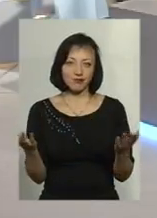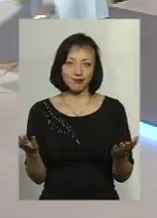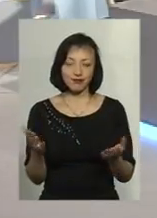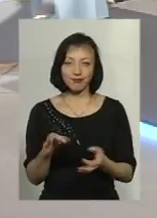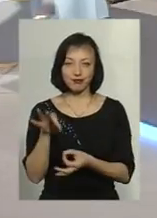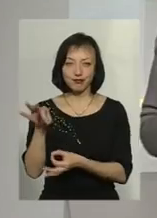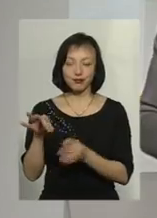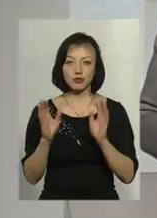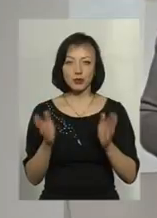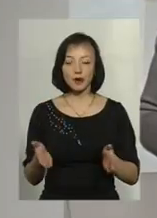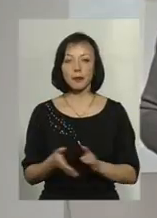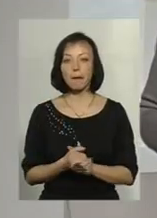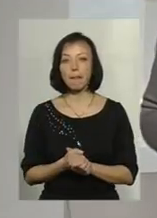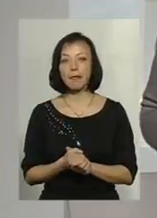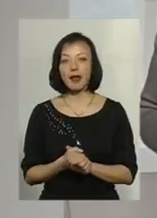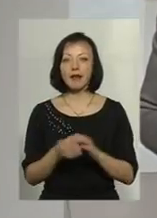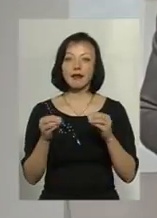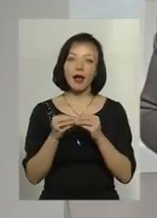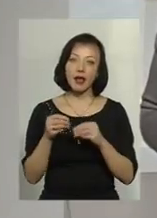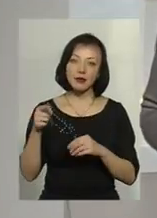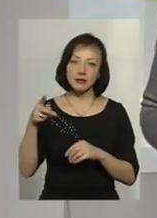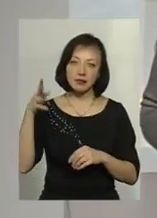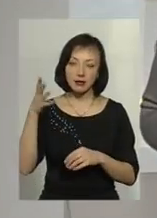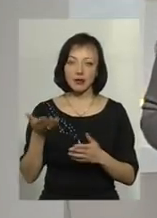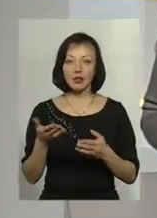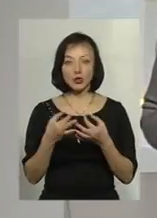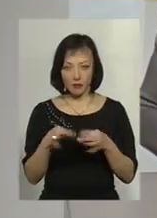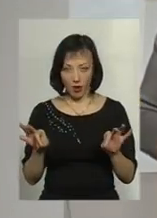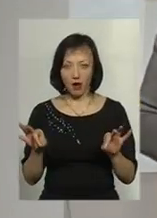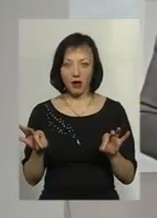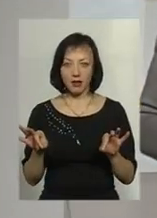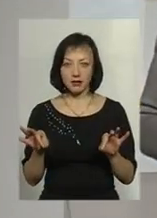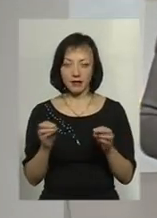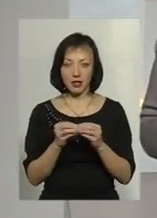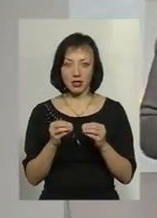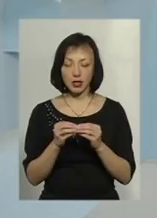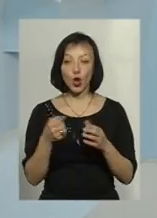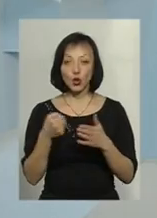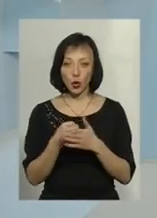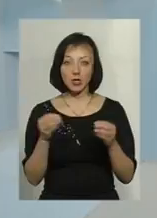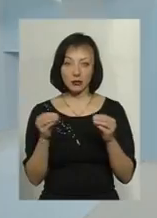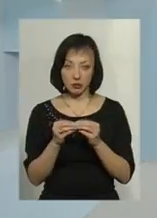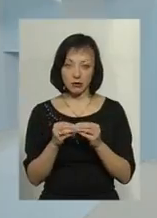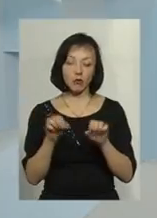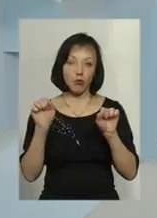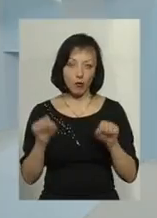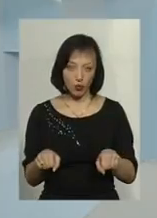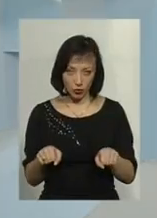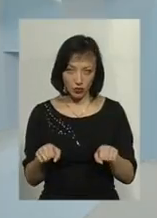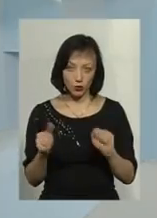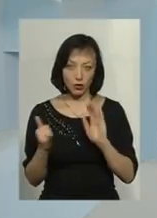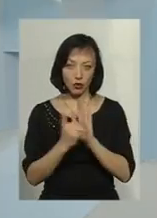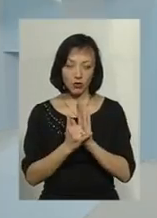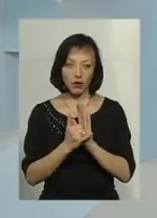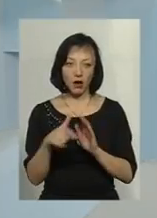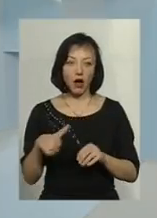Скажіть, будь ласка, власне, висотність 10 поверхів? Чи дозволяється 90 поверхів? До поверхів можна ставити